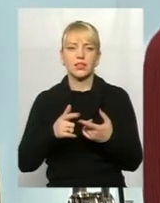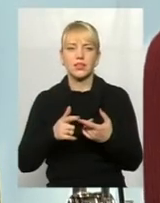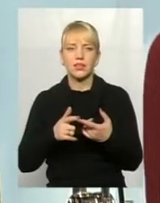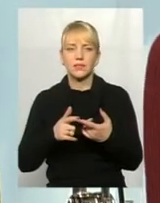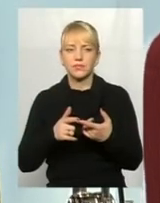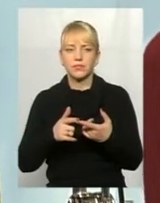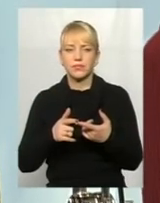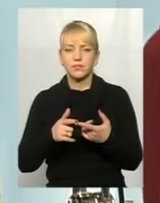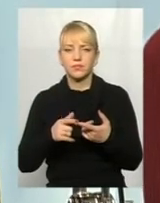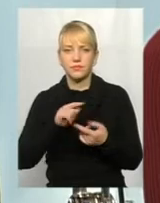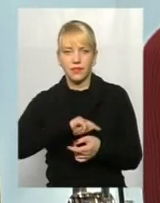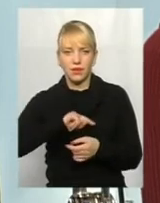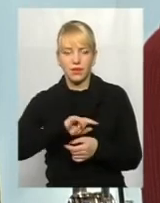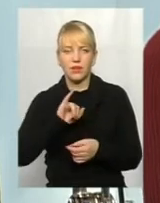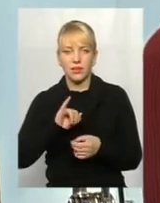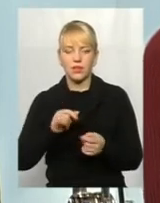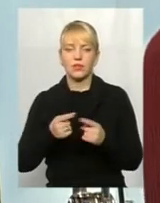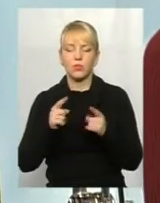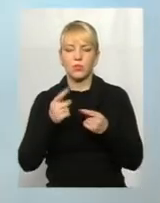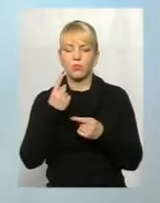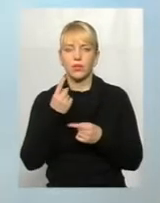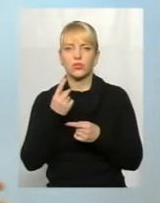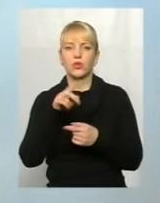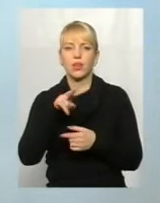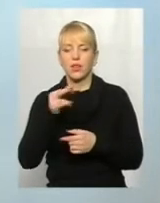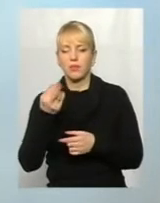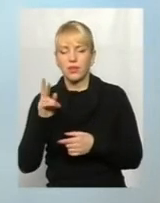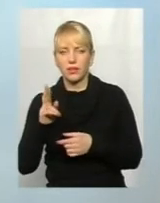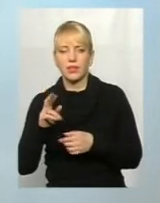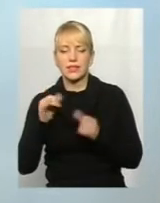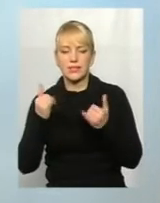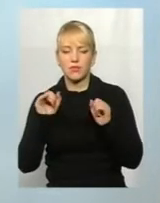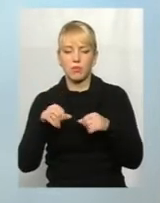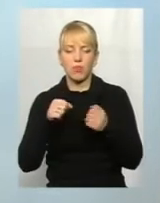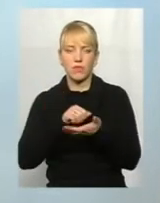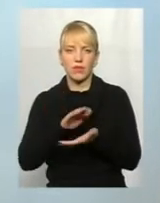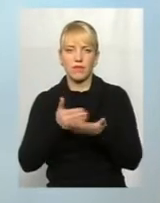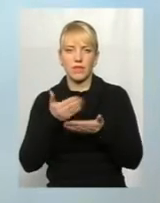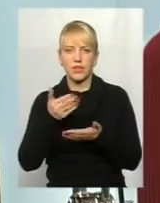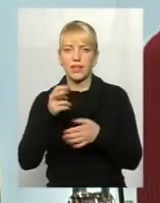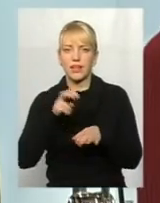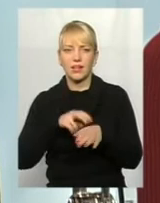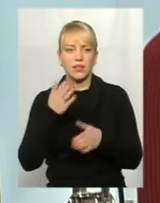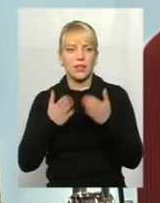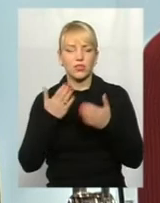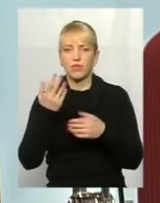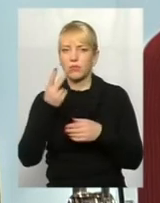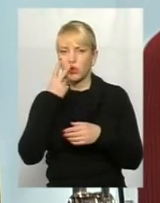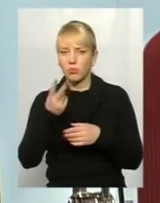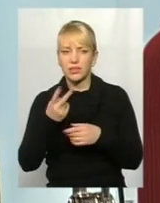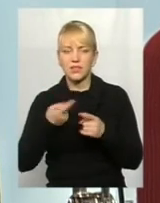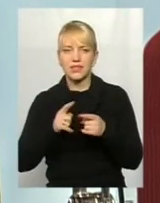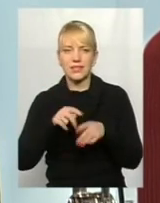Ірина Володимировна. Тому, саме 1 липня, зараз вже можна відмовитись від того лікаря. Ви побачили, що цей